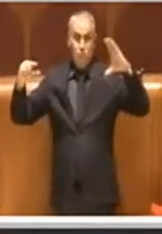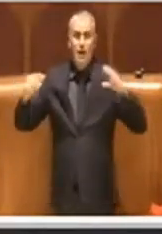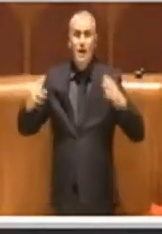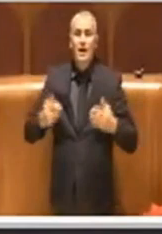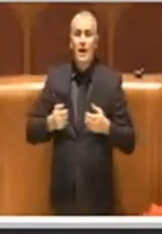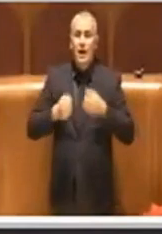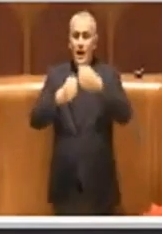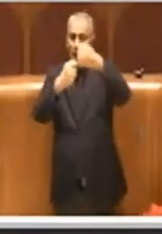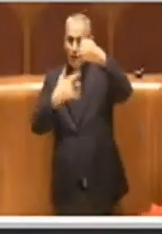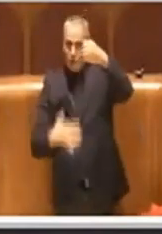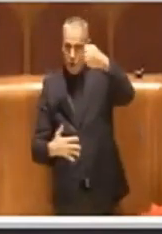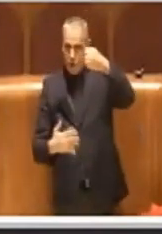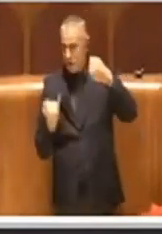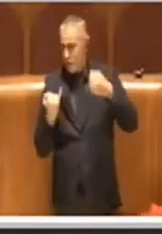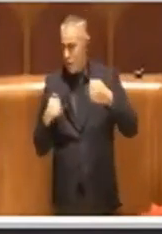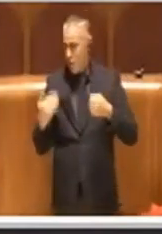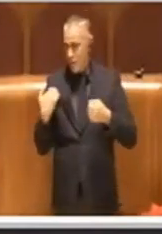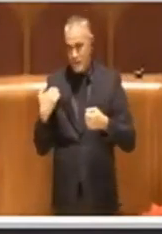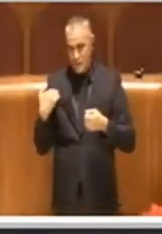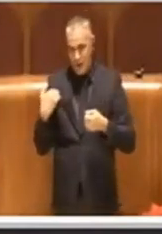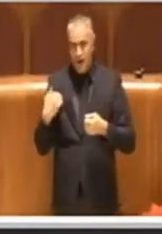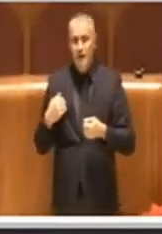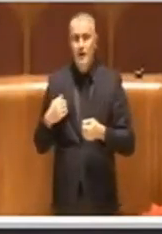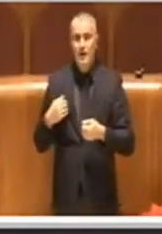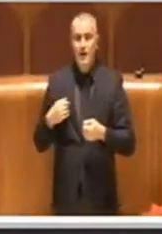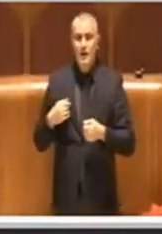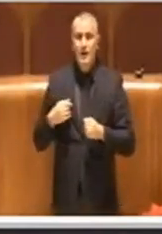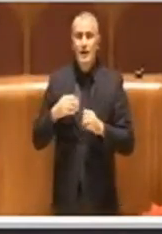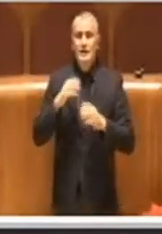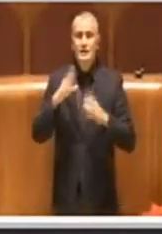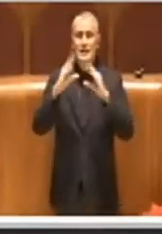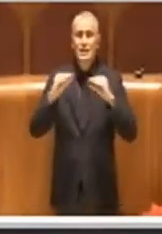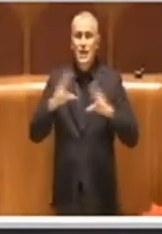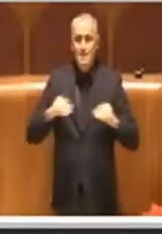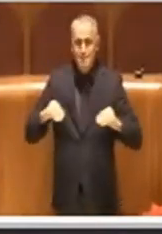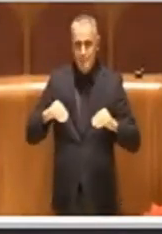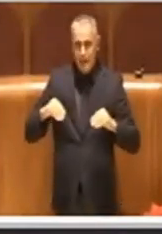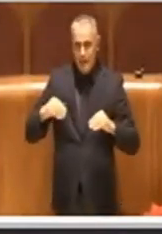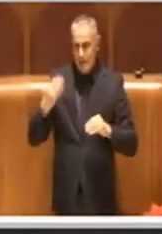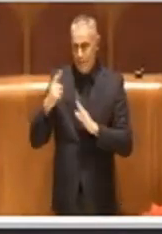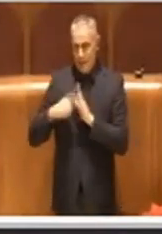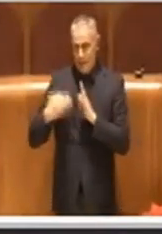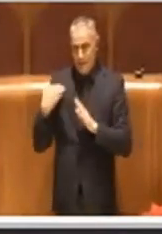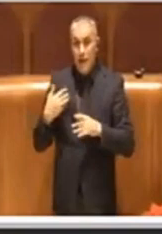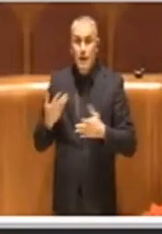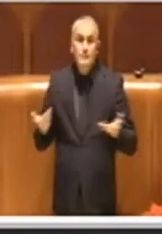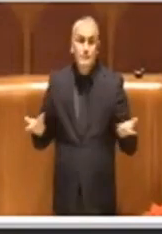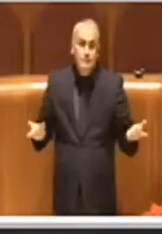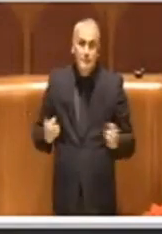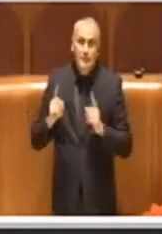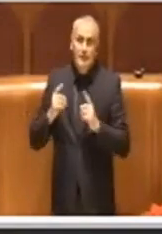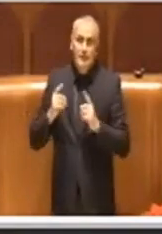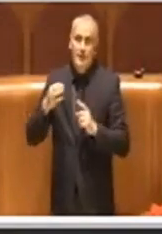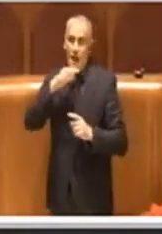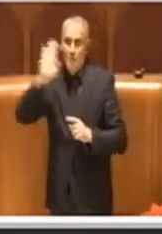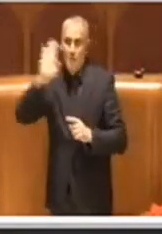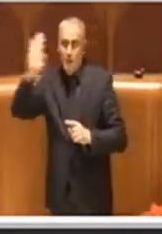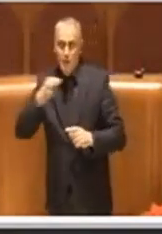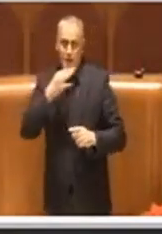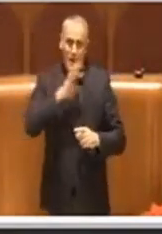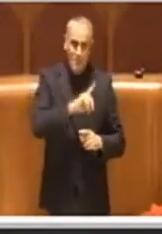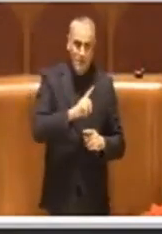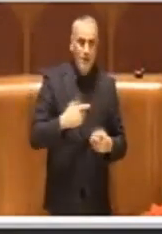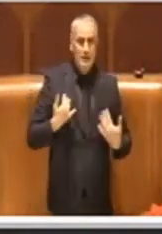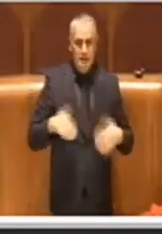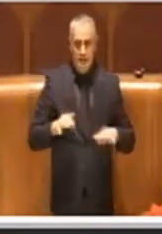graduatoria definitiva è stata pubblicata ai primi mesi di dicembre, quindi indipendentemente dalla capacità amministrativa dell'ente locale queste misure sono davvero